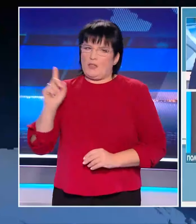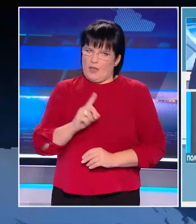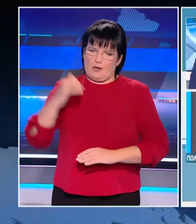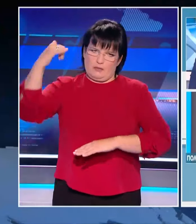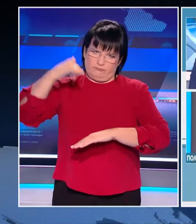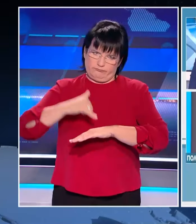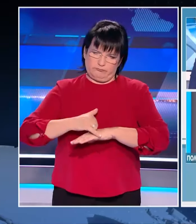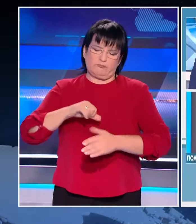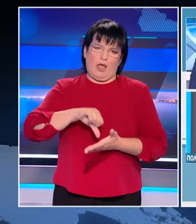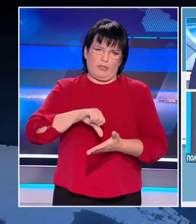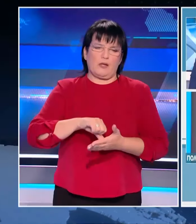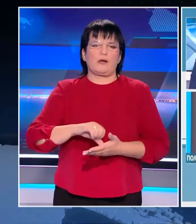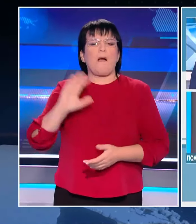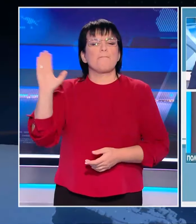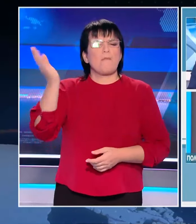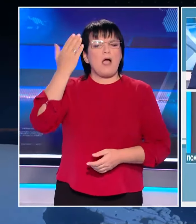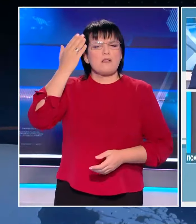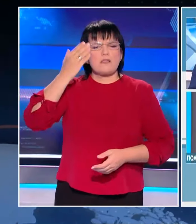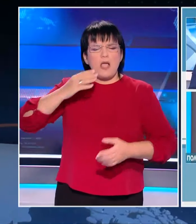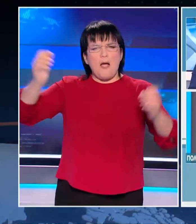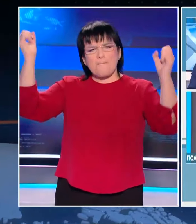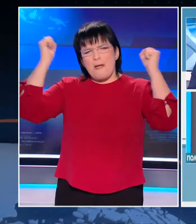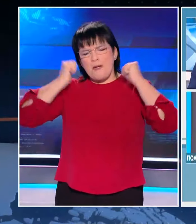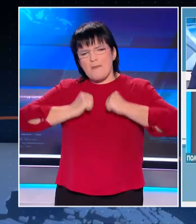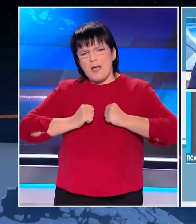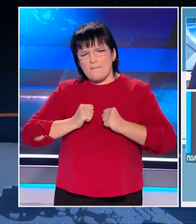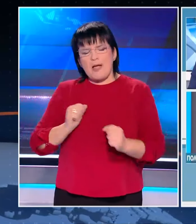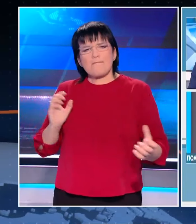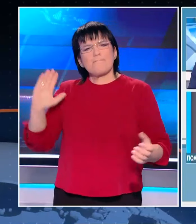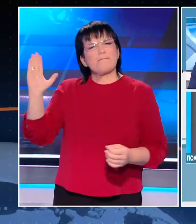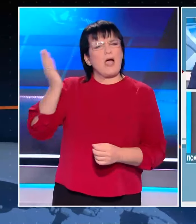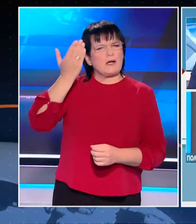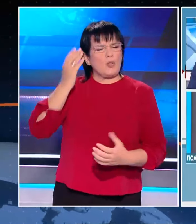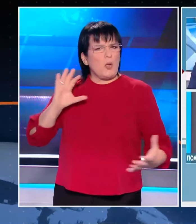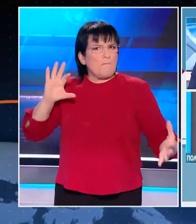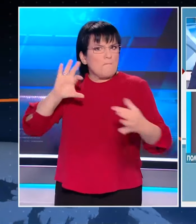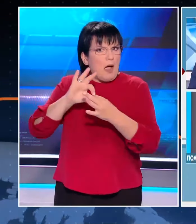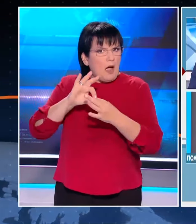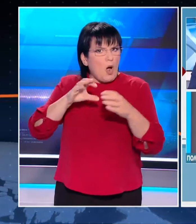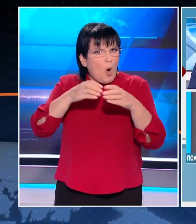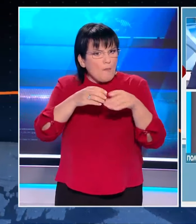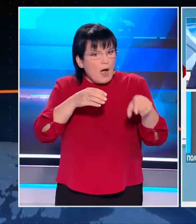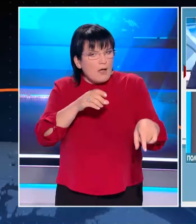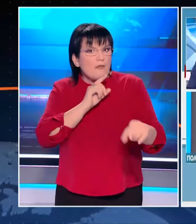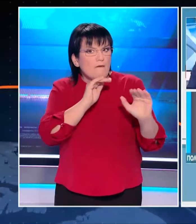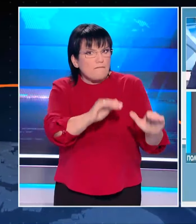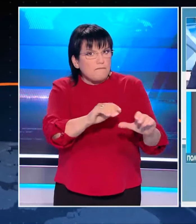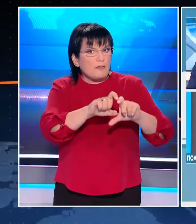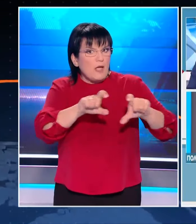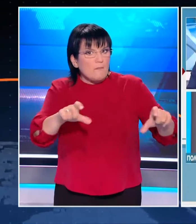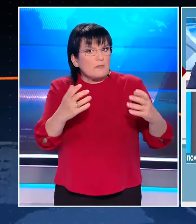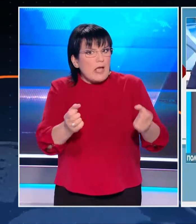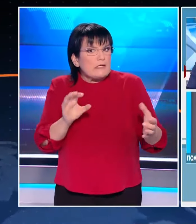Υπάρχουν και κάποια χτυπήματα στο παρελθόν, τα οποία πρέπει να δούμε αν συνδέονται με την ομάδα αυτή που δραστηριοποιούνταν σε αυτό το